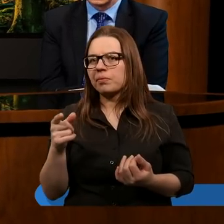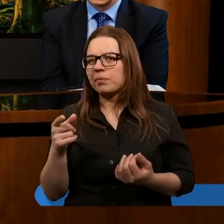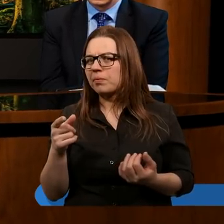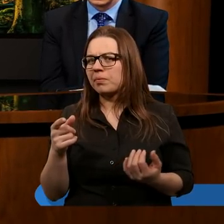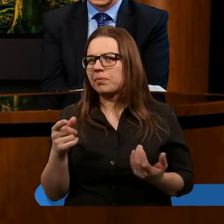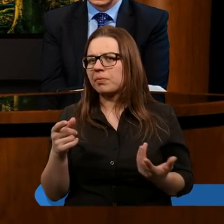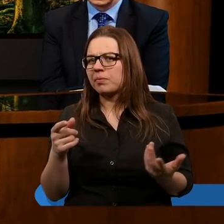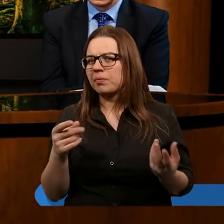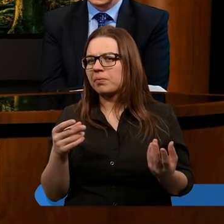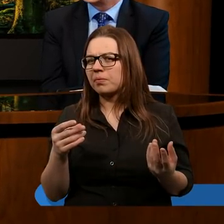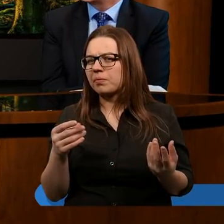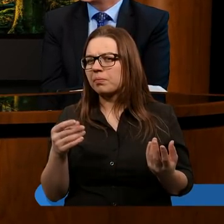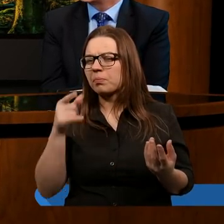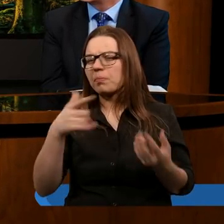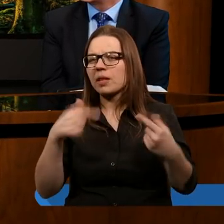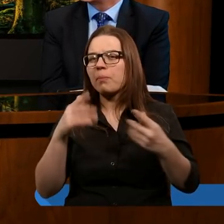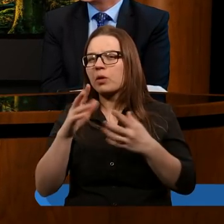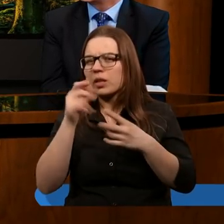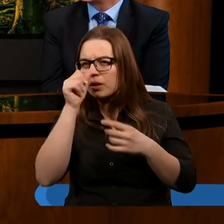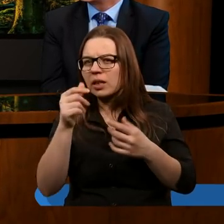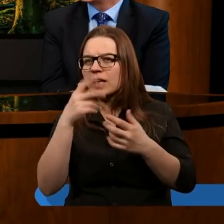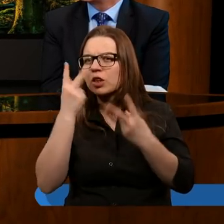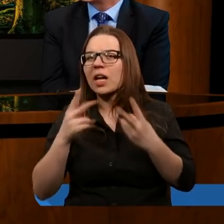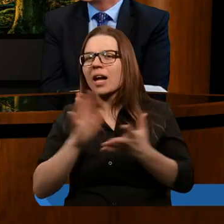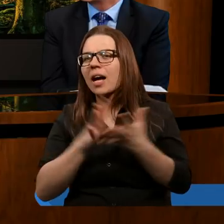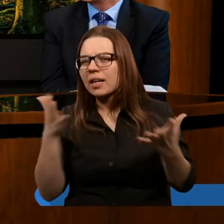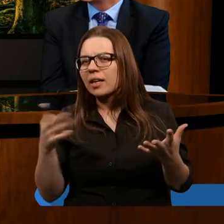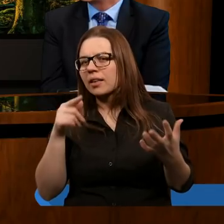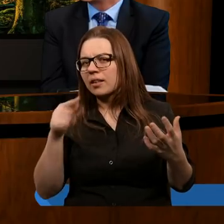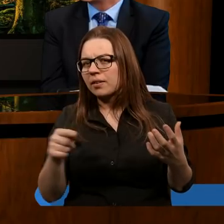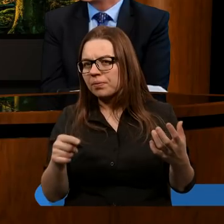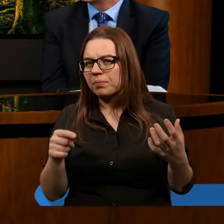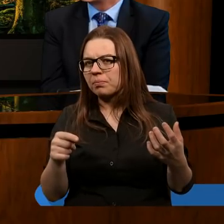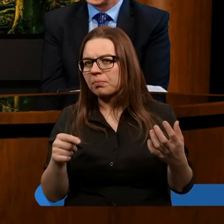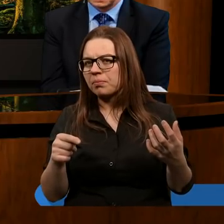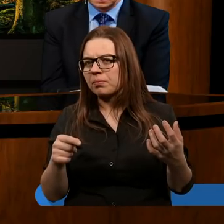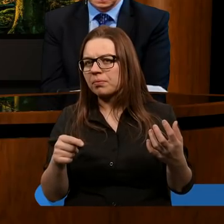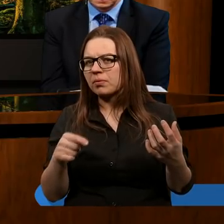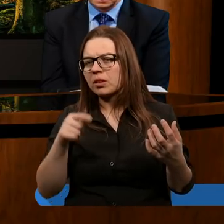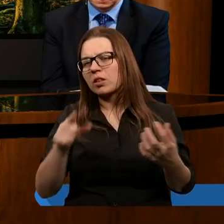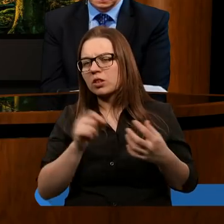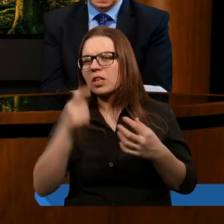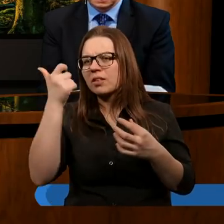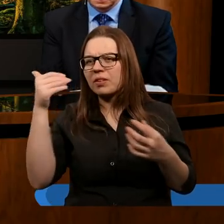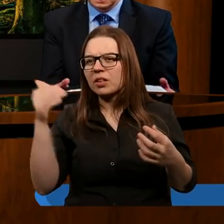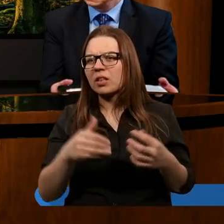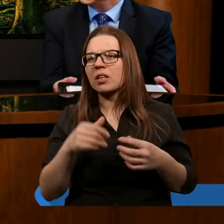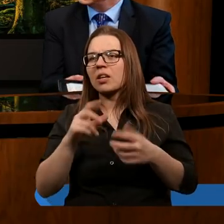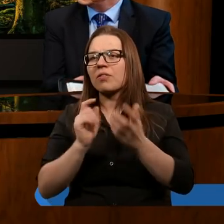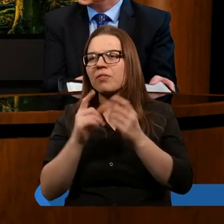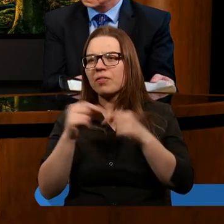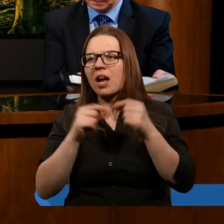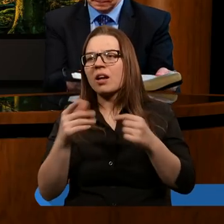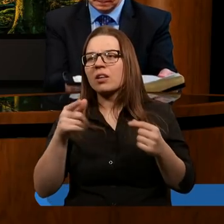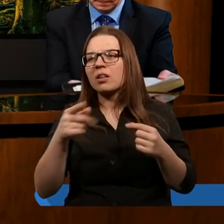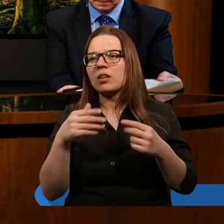w dzień nie dało się czytać gazety, a teraz w nocy przy spadaniu gwiazd czytają. Przyjmuje się, że około 200 tysięcy gwiazd na